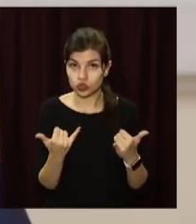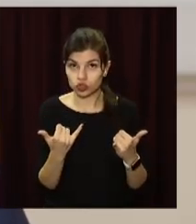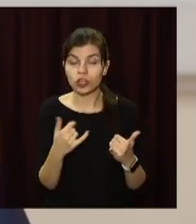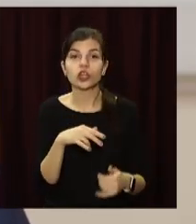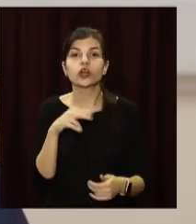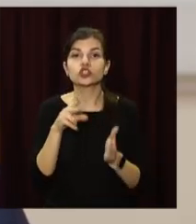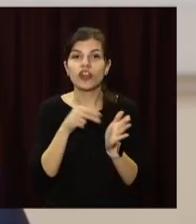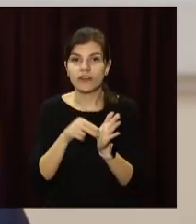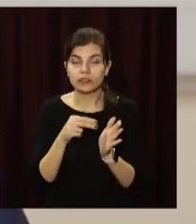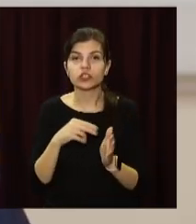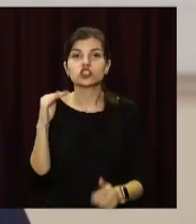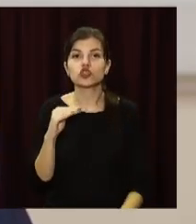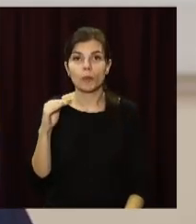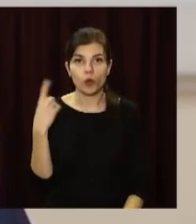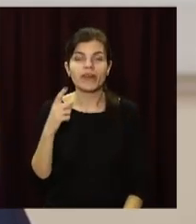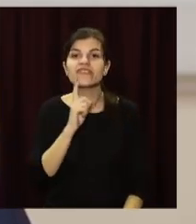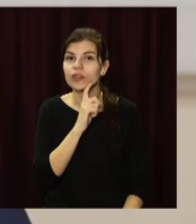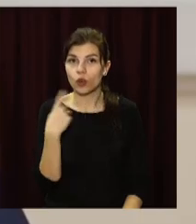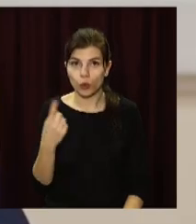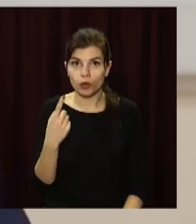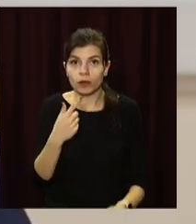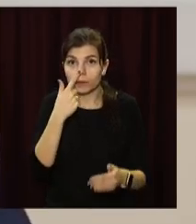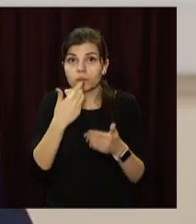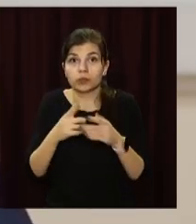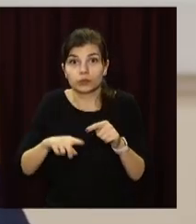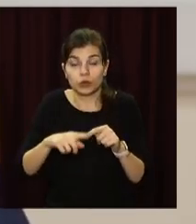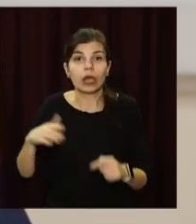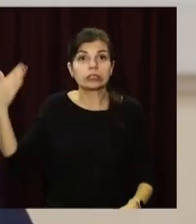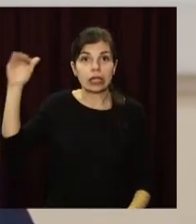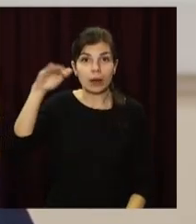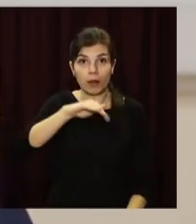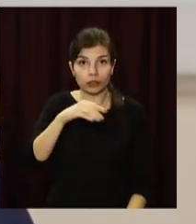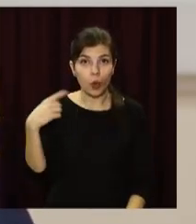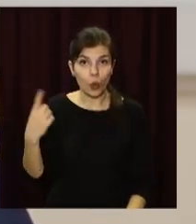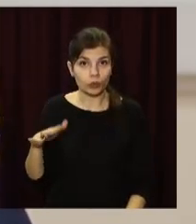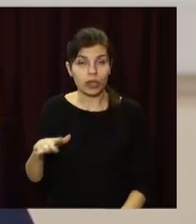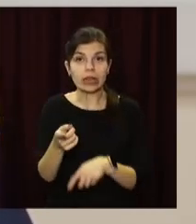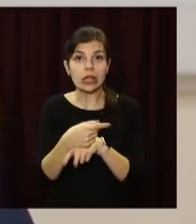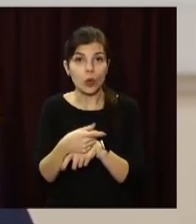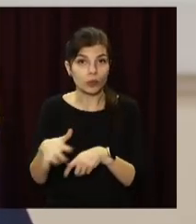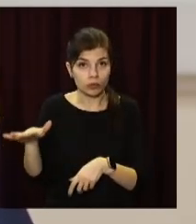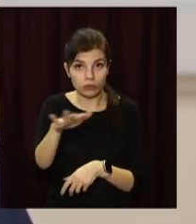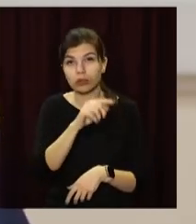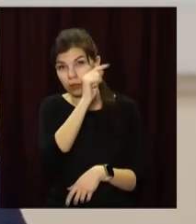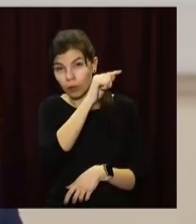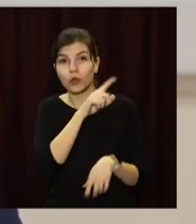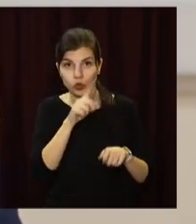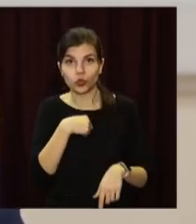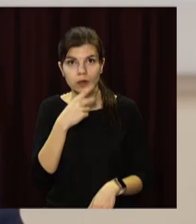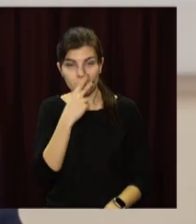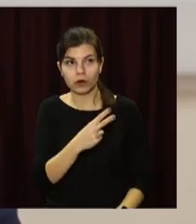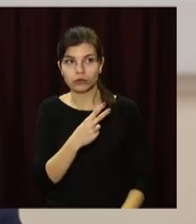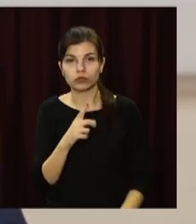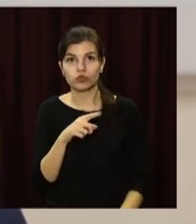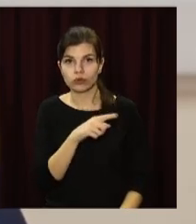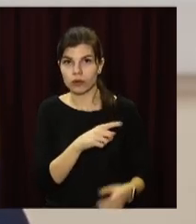Чернівецька область, Житомирська область, Вінницька область на підході, Закарпатська, Тернопільська область. Десь там також ми бачимо, що